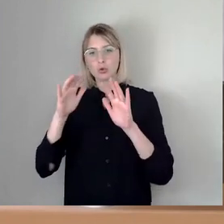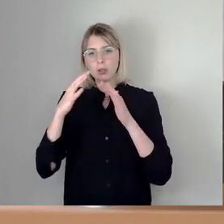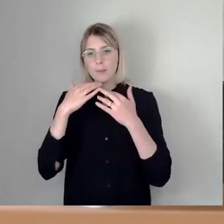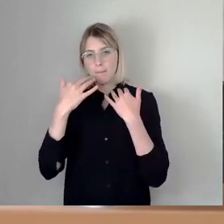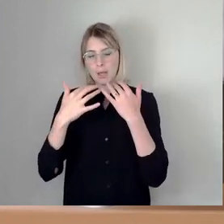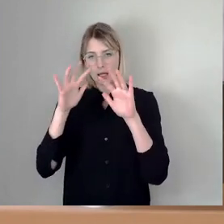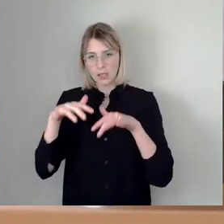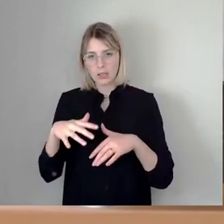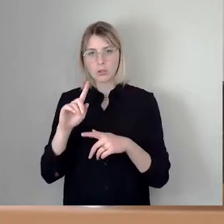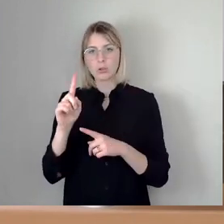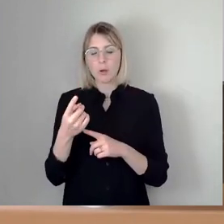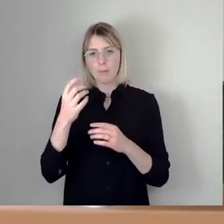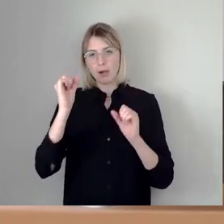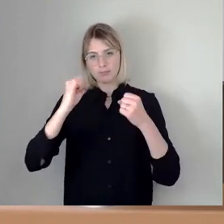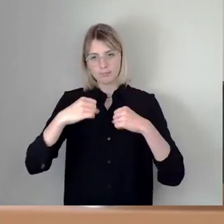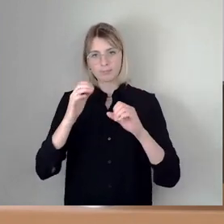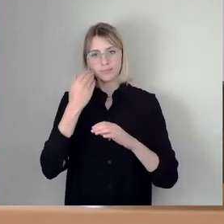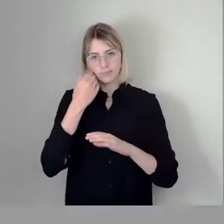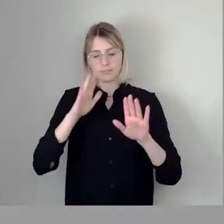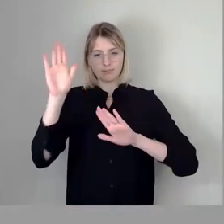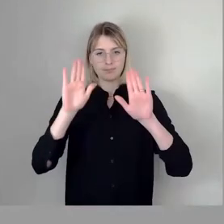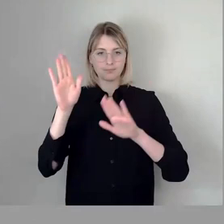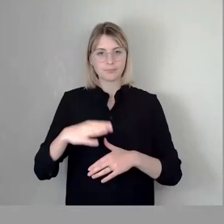Abstimmung wer hier zustimmen kann bitte ich um das Stimmzeichen kann